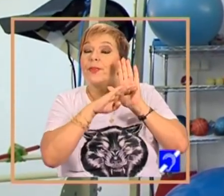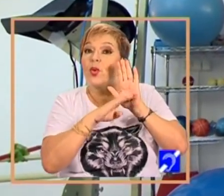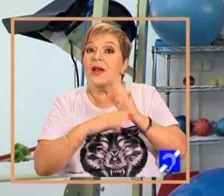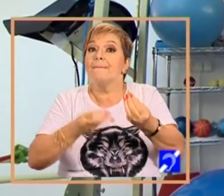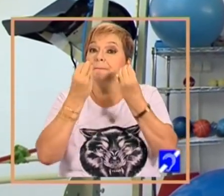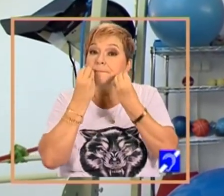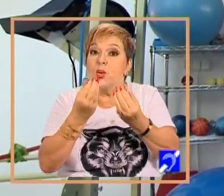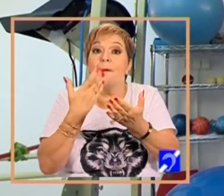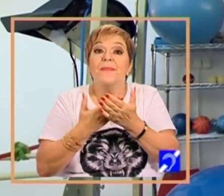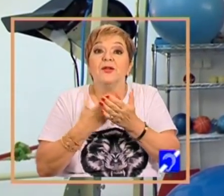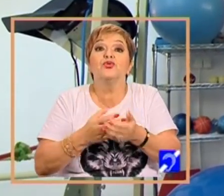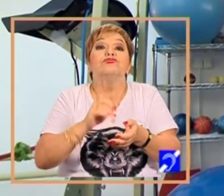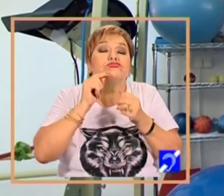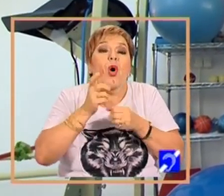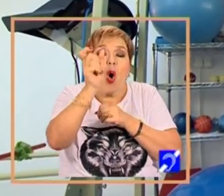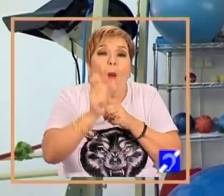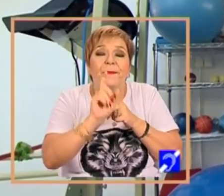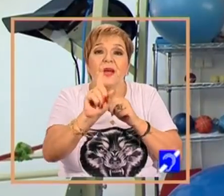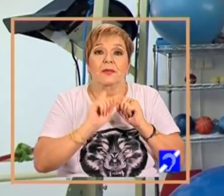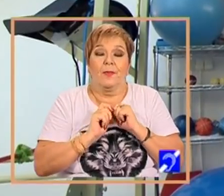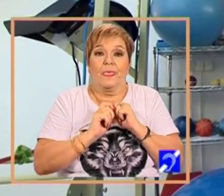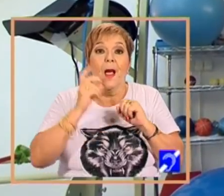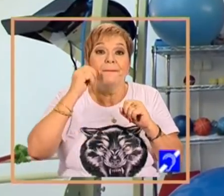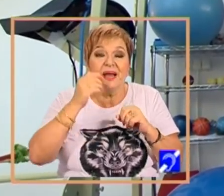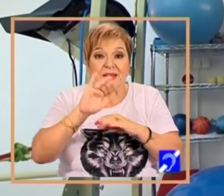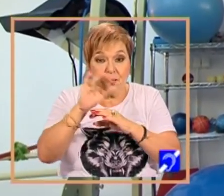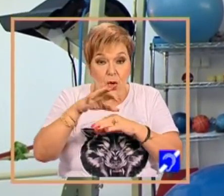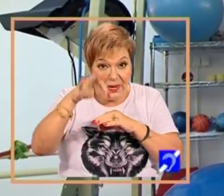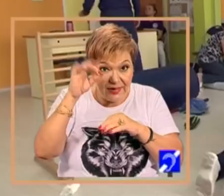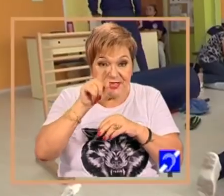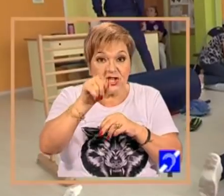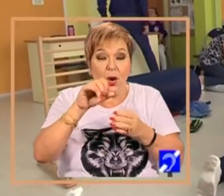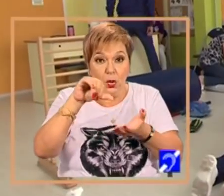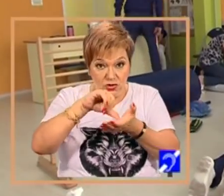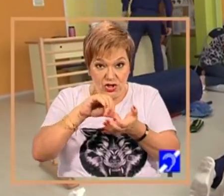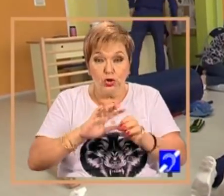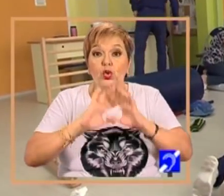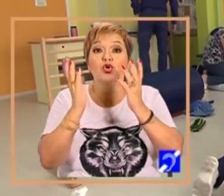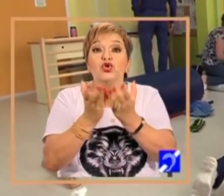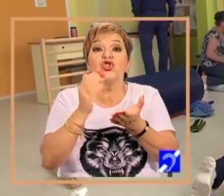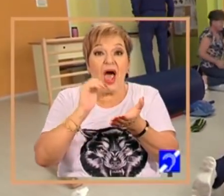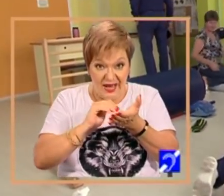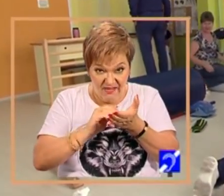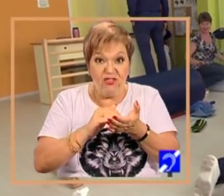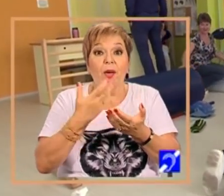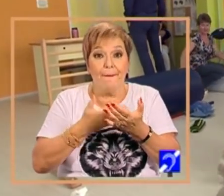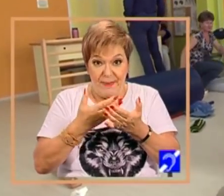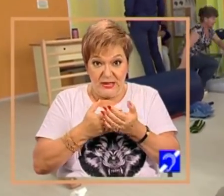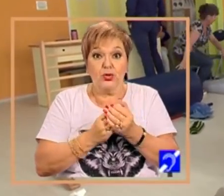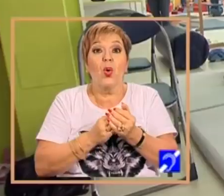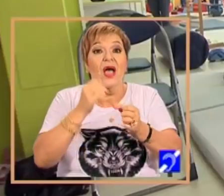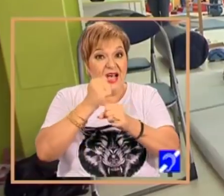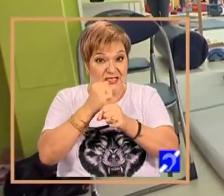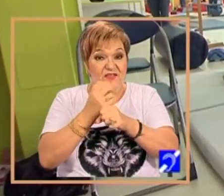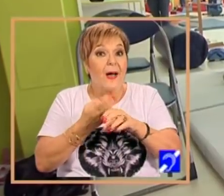pentru fiecare copil. Deci un părinte cu copil găsește aici aproape tot ce are nevoie pentru a face